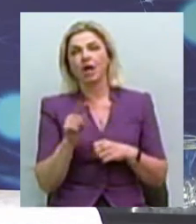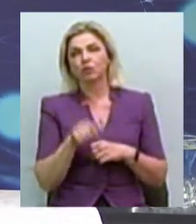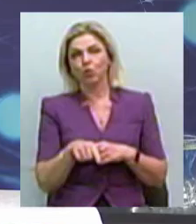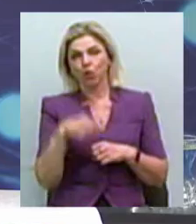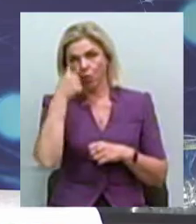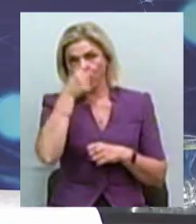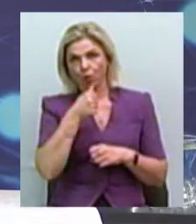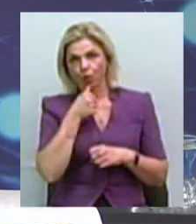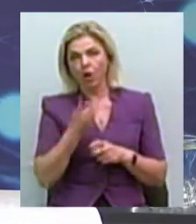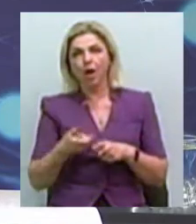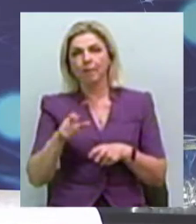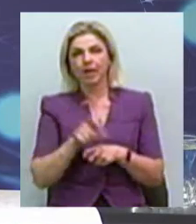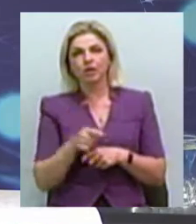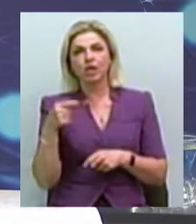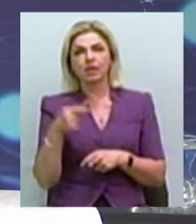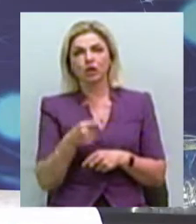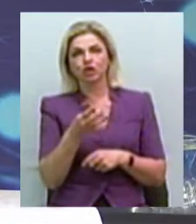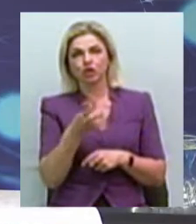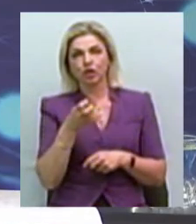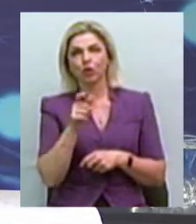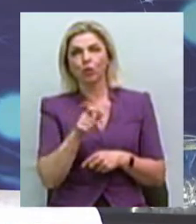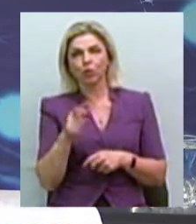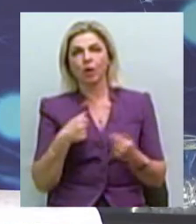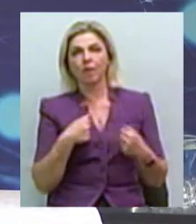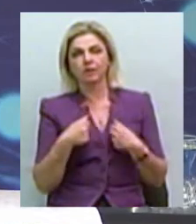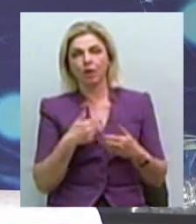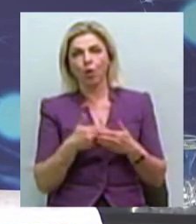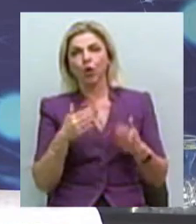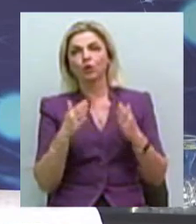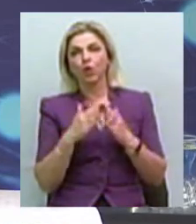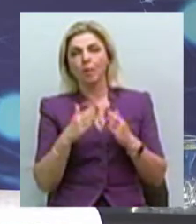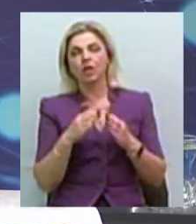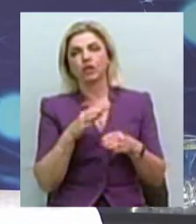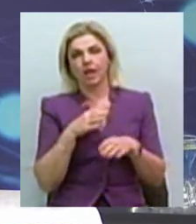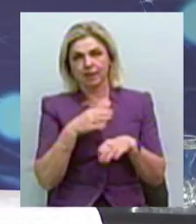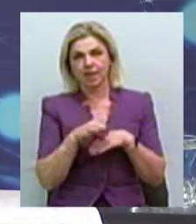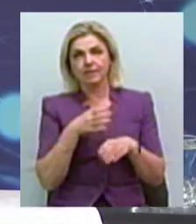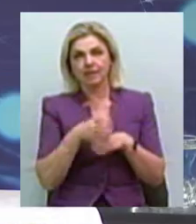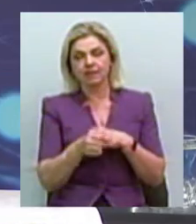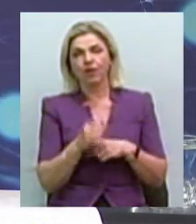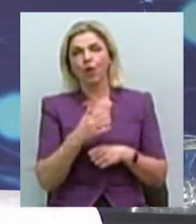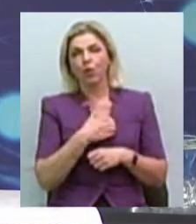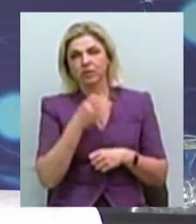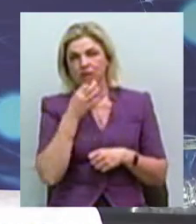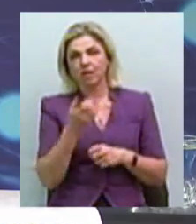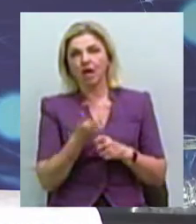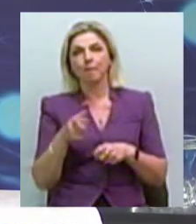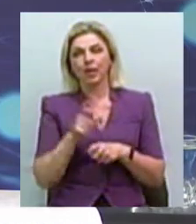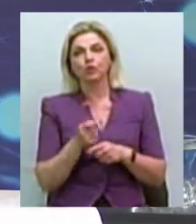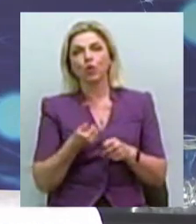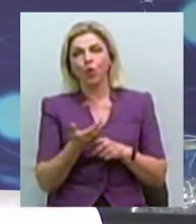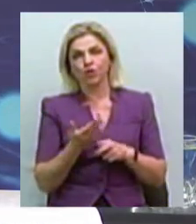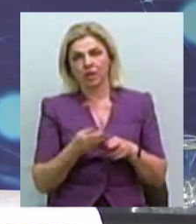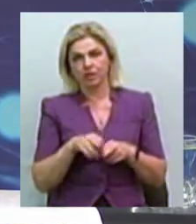року, то більше 1400 осіб постраждали від домашнього насильства, але хочу сказати, що, звичайно, більша кількість – це